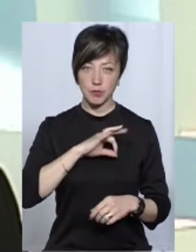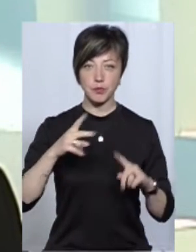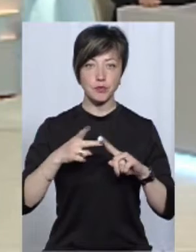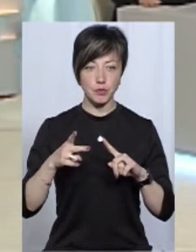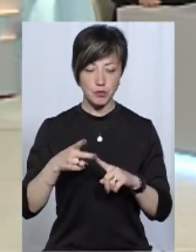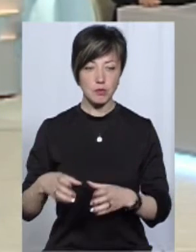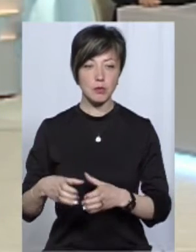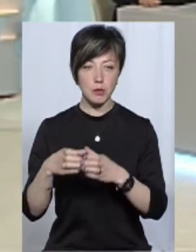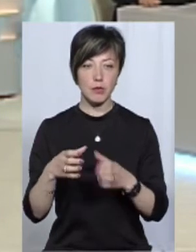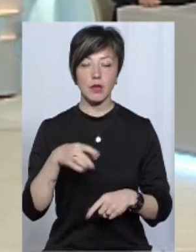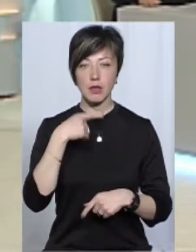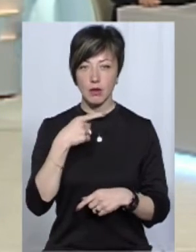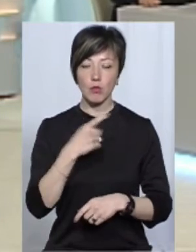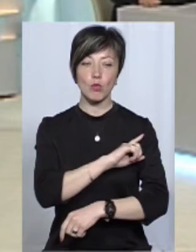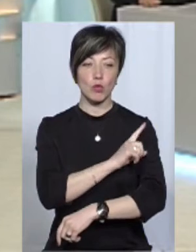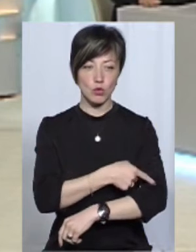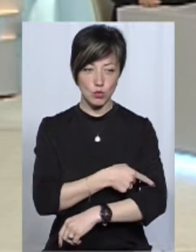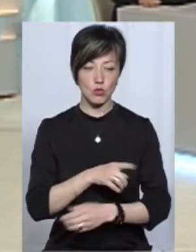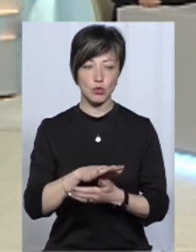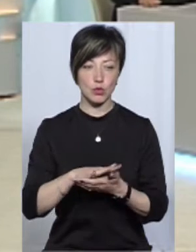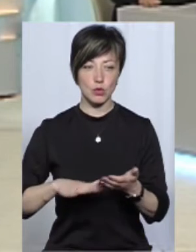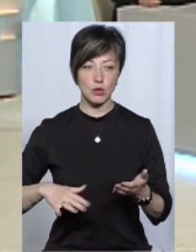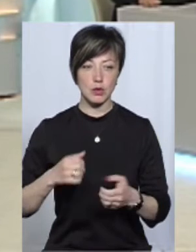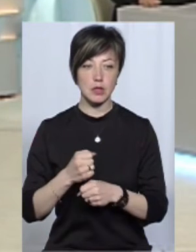Другий блок, як я вже сказав, зараз працює на потужності.